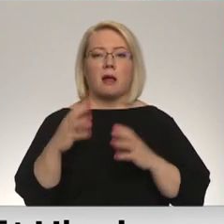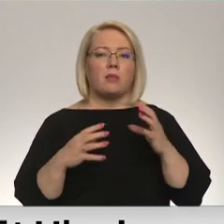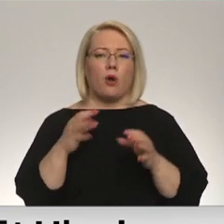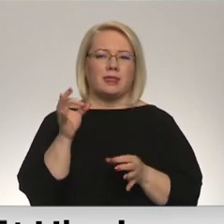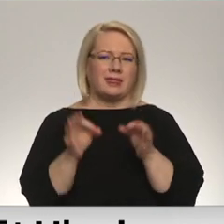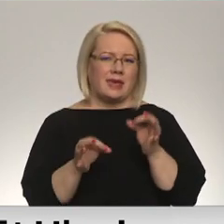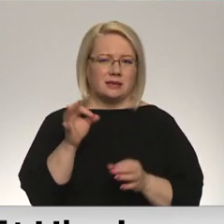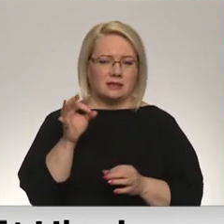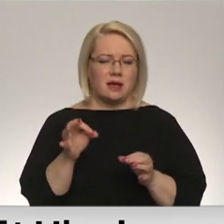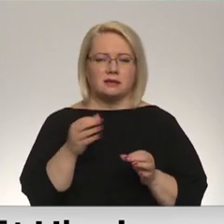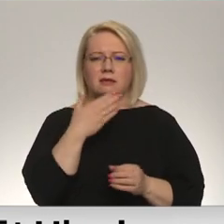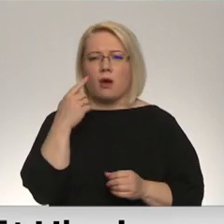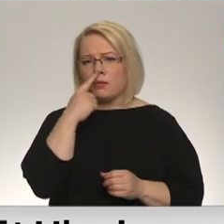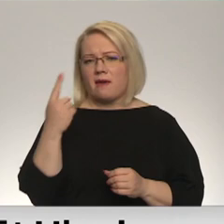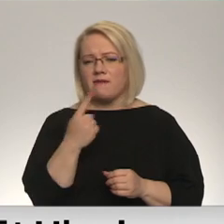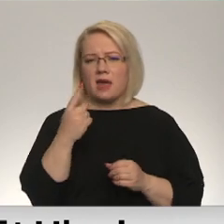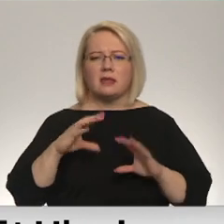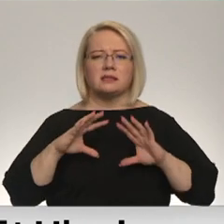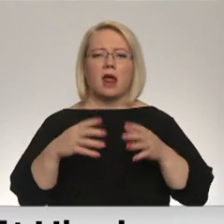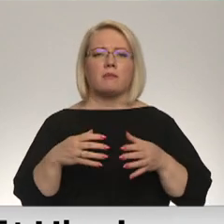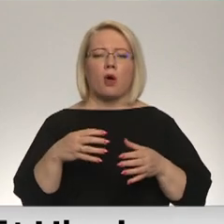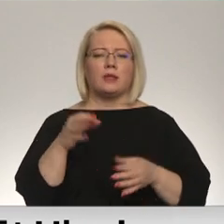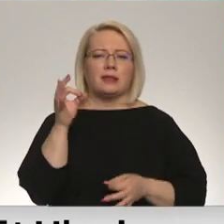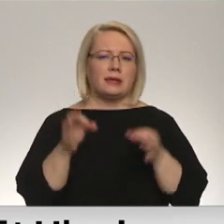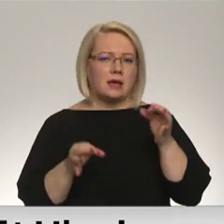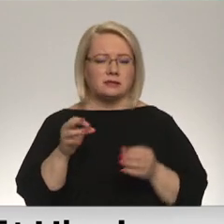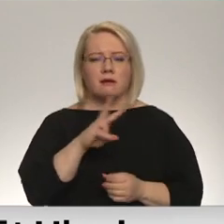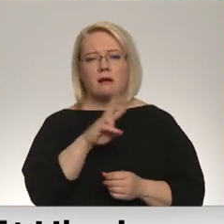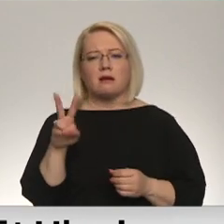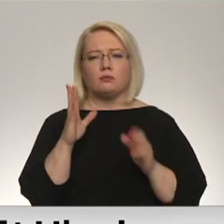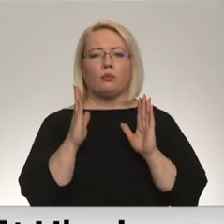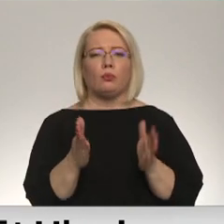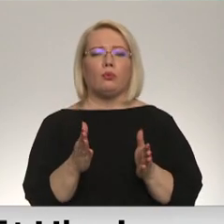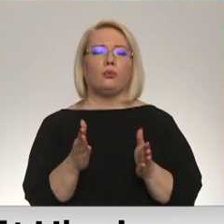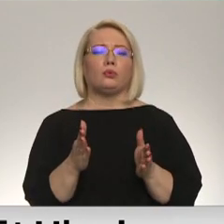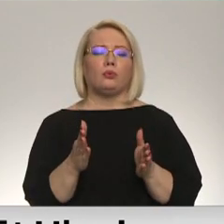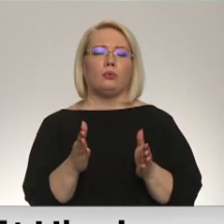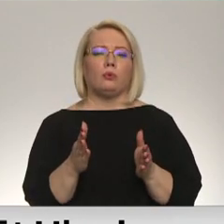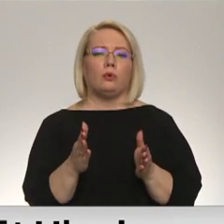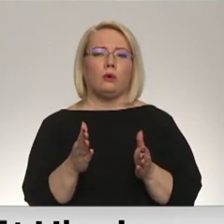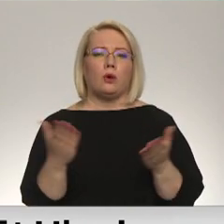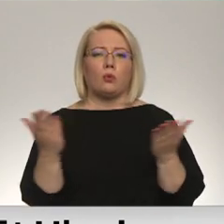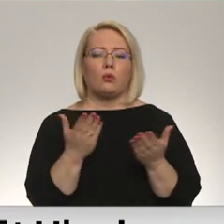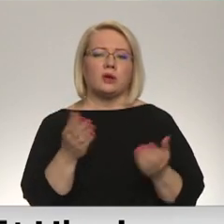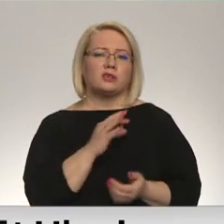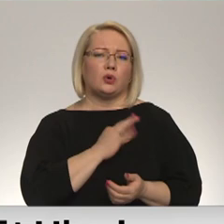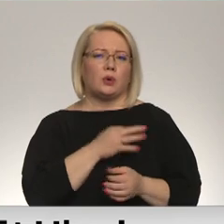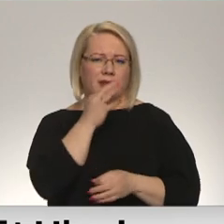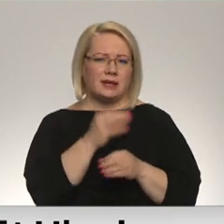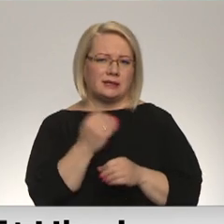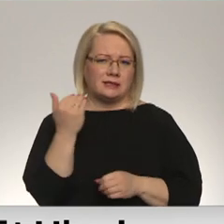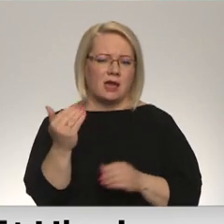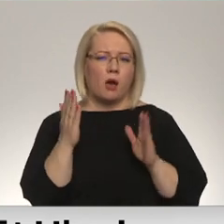nav neviena starptautiskā tiesa, kas būtu, kuras jurisdikcijā būtu